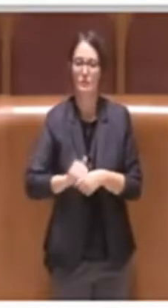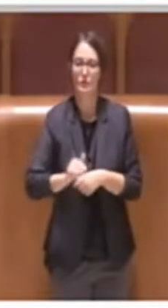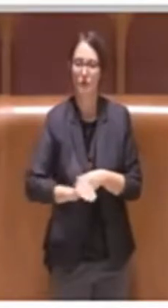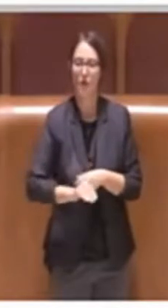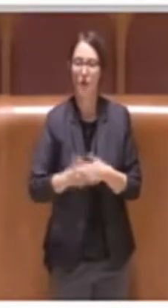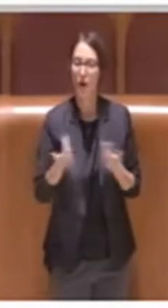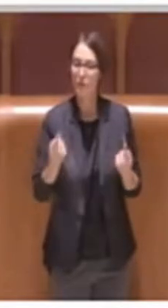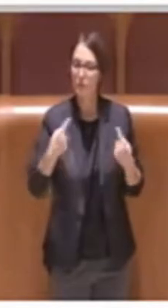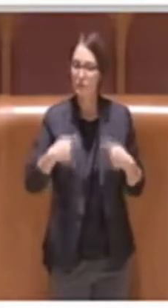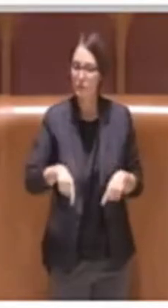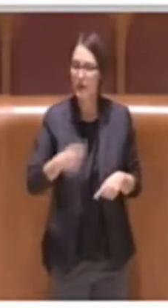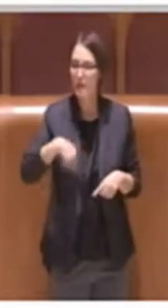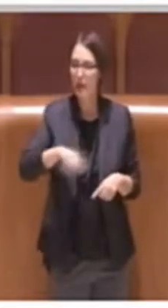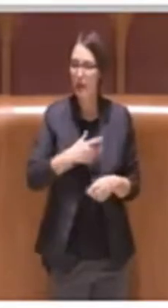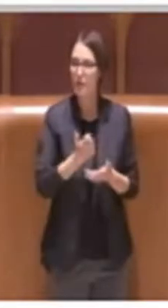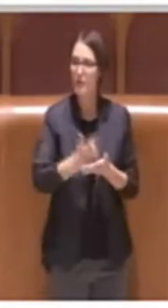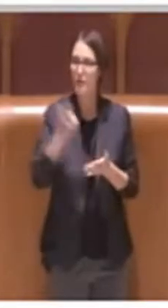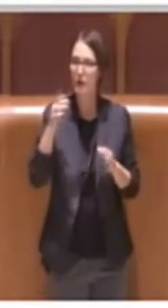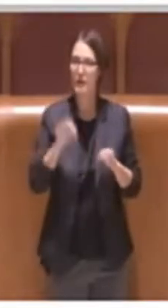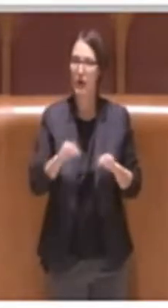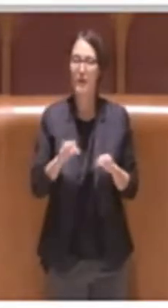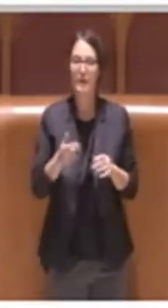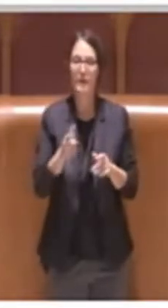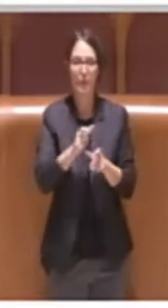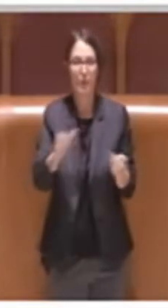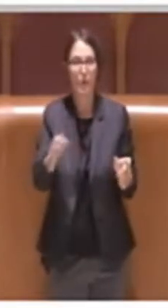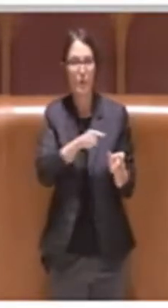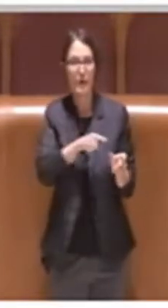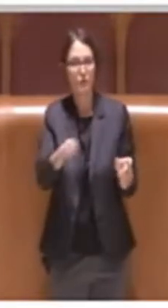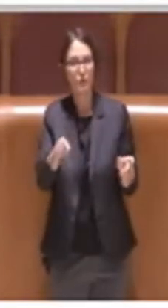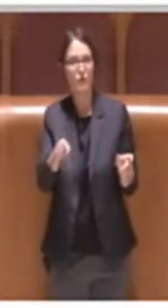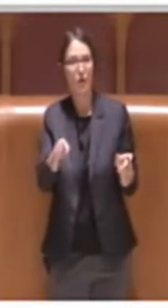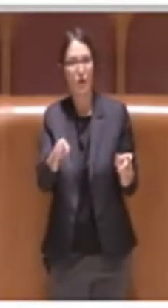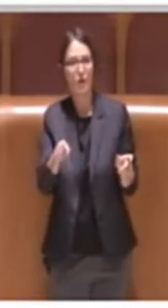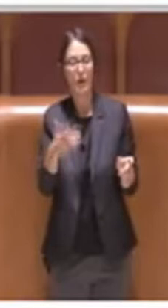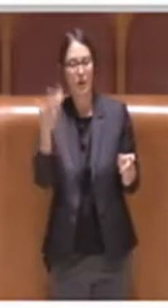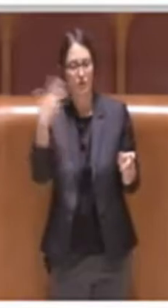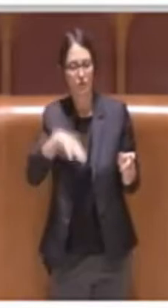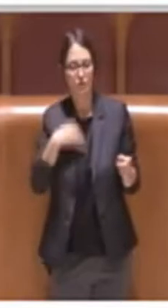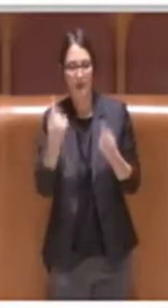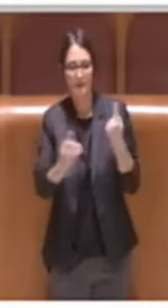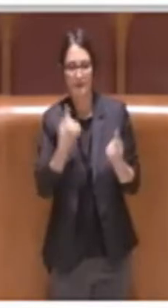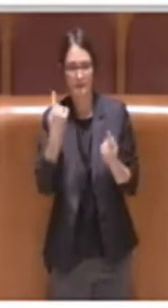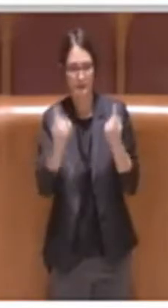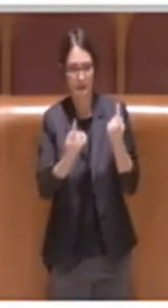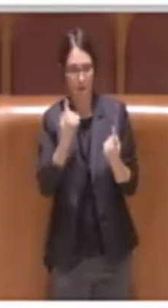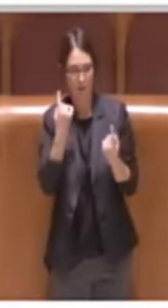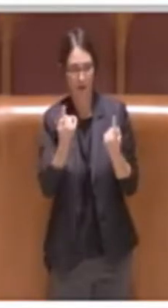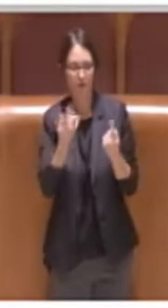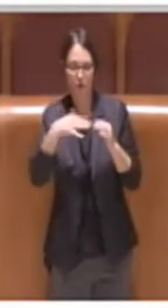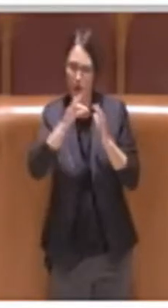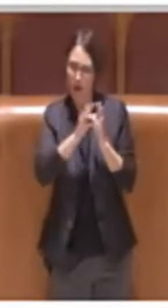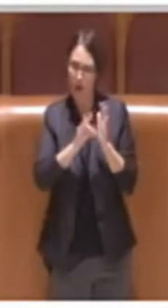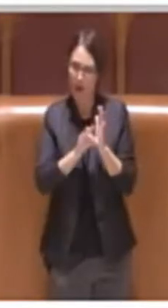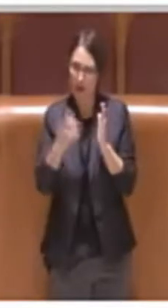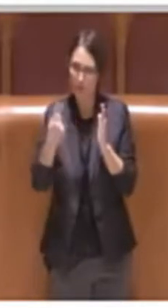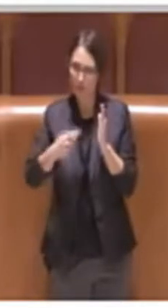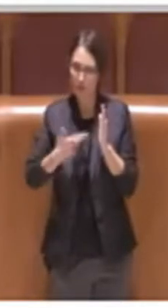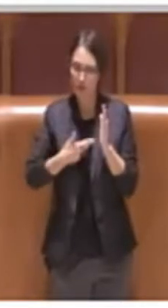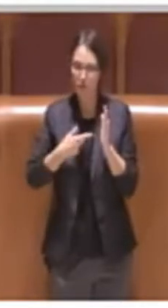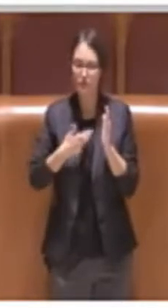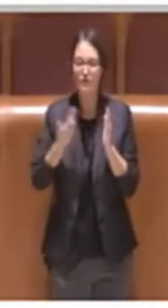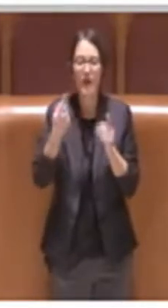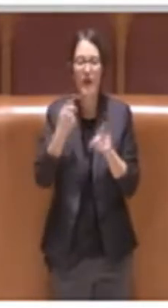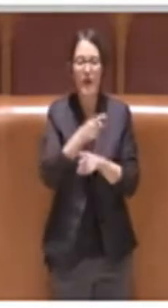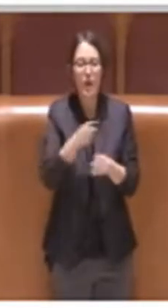importante far sì che queste persone che si trovano in queste situazioni e che hanno questi requisiti possano sapere